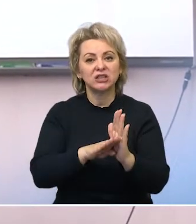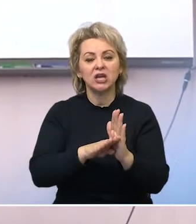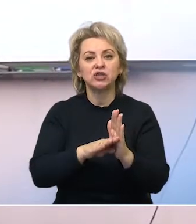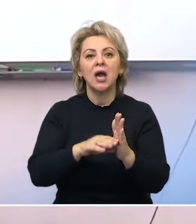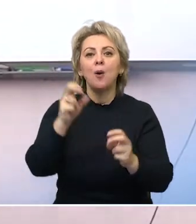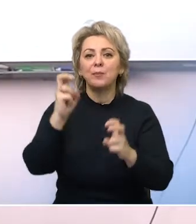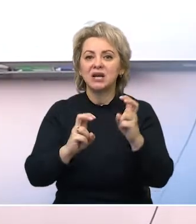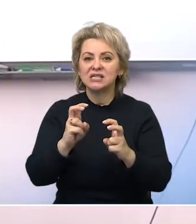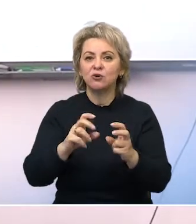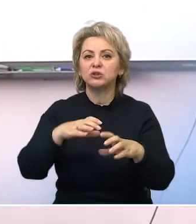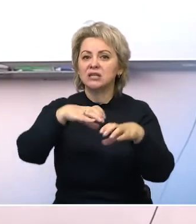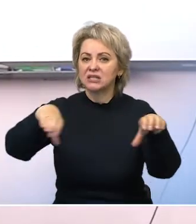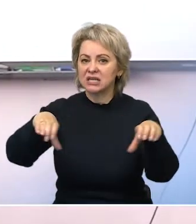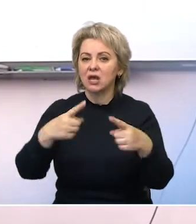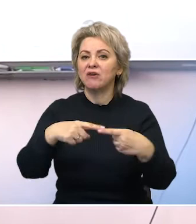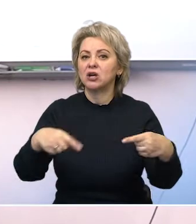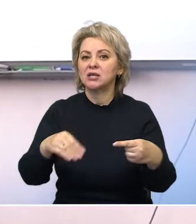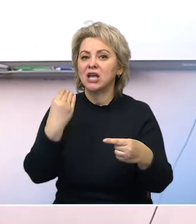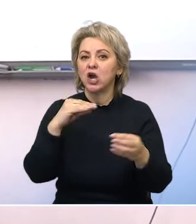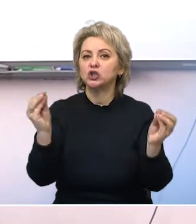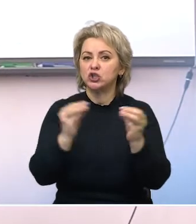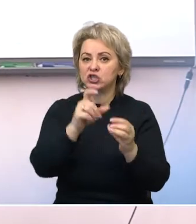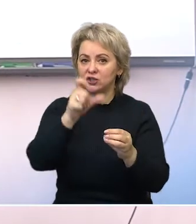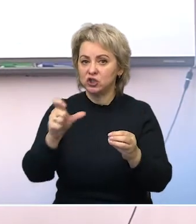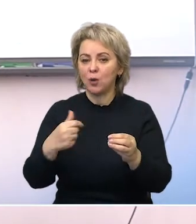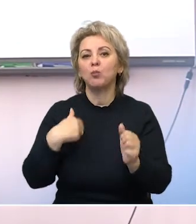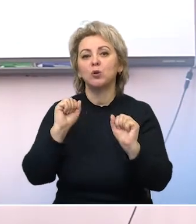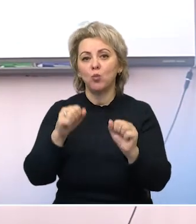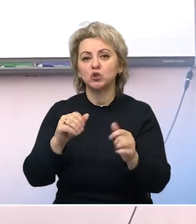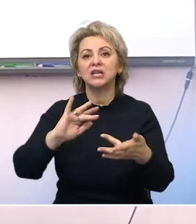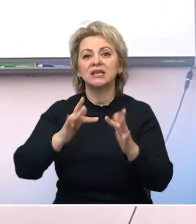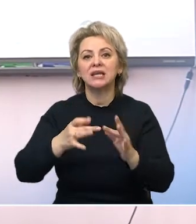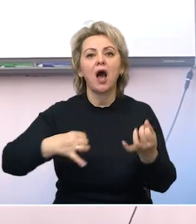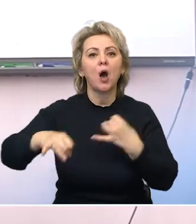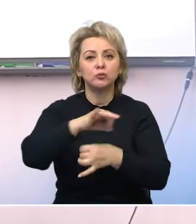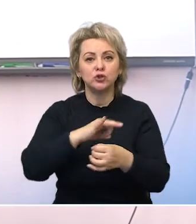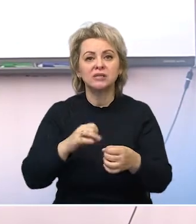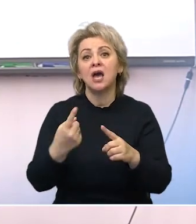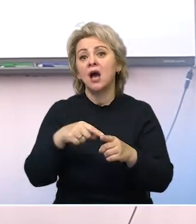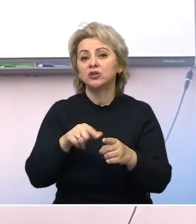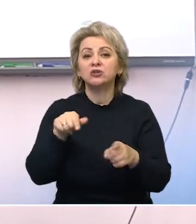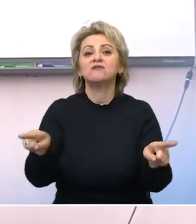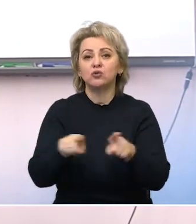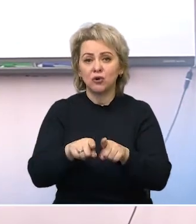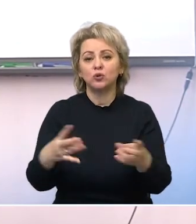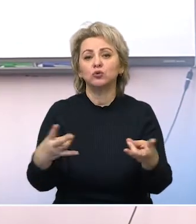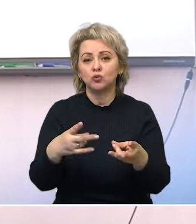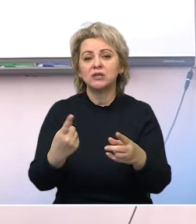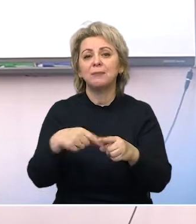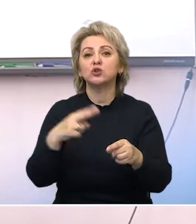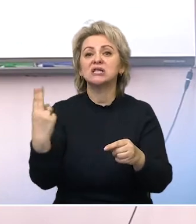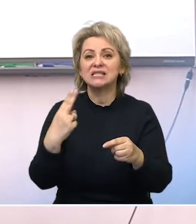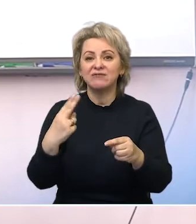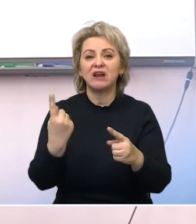состава. В количестве 10 человек мы можем онлайн общаться. От этого никуда мы не денемся, мы все равно приходим к цифровым технологиям.